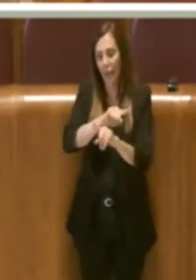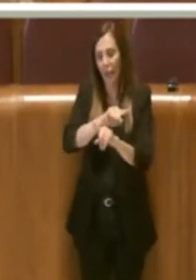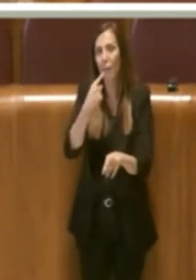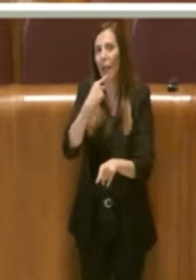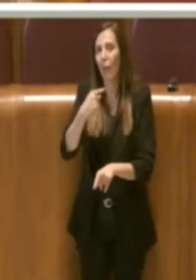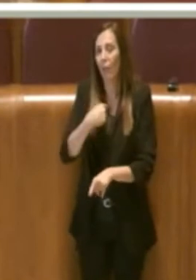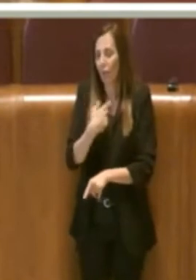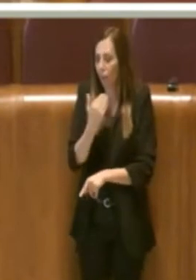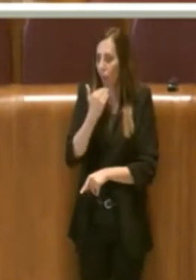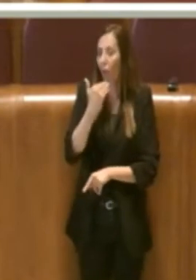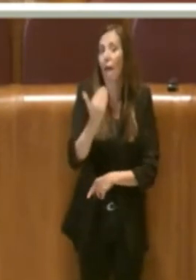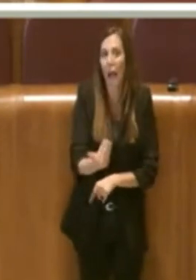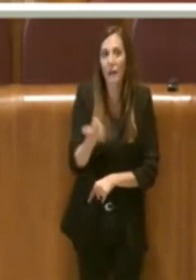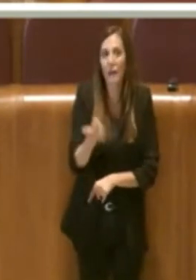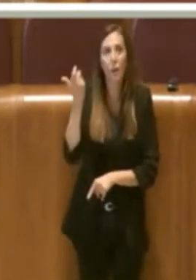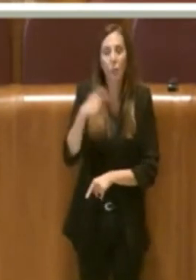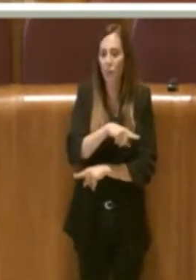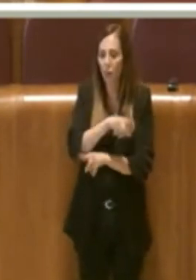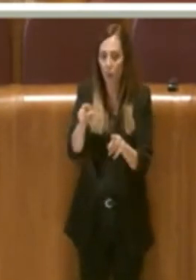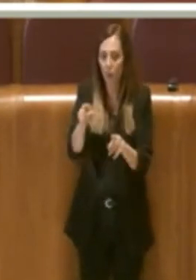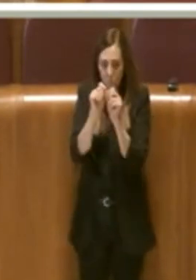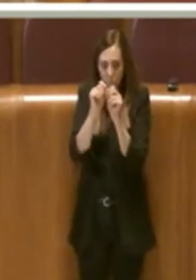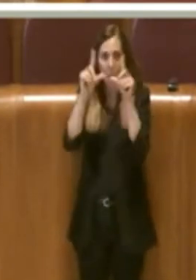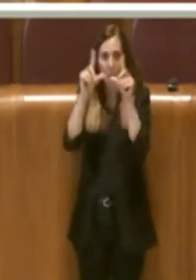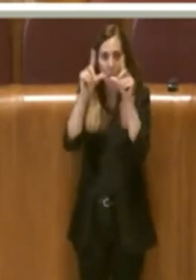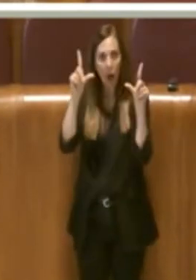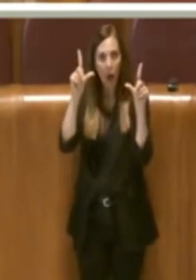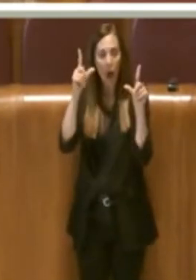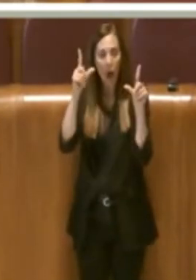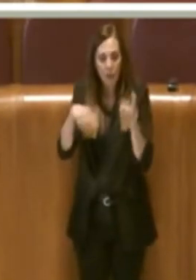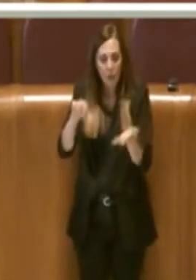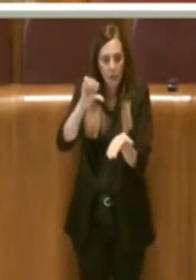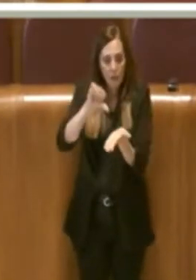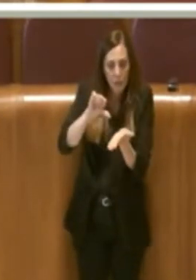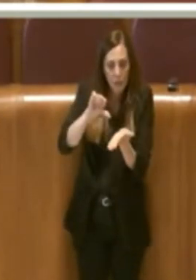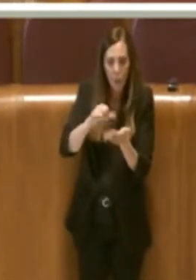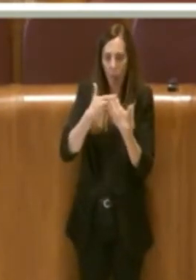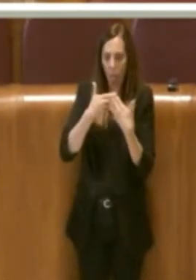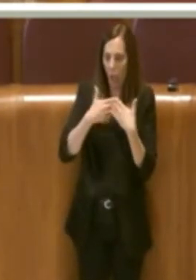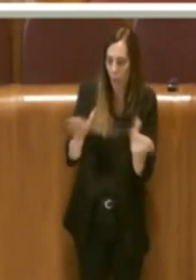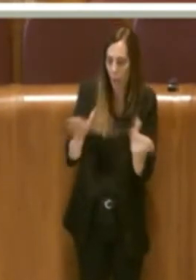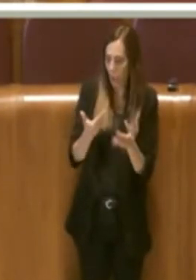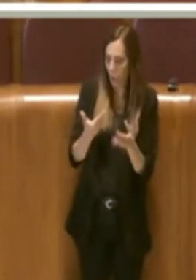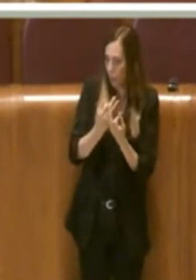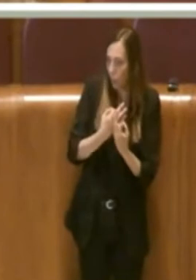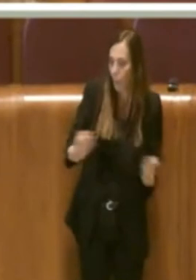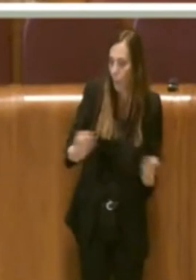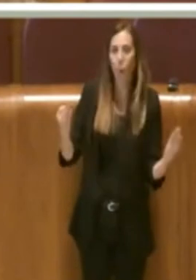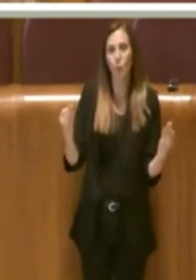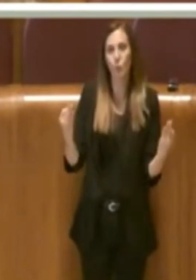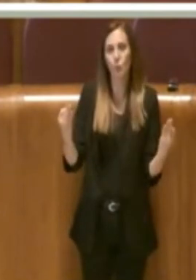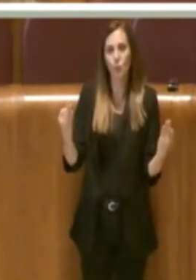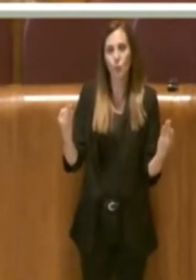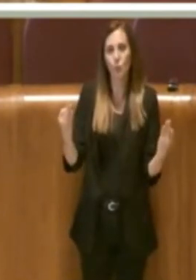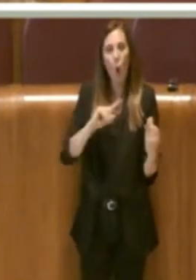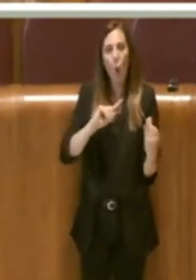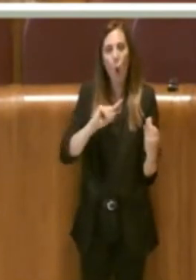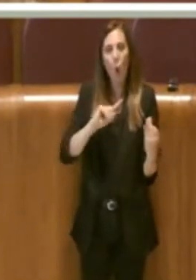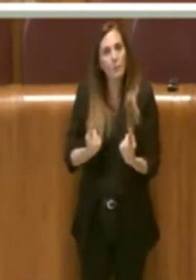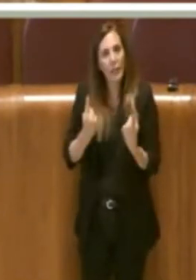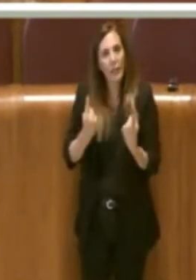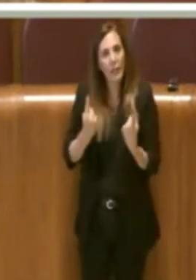aspettavano di trovare il Seggio aperto e ben controllato e tutto quanto niente,